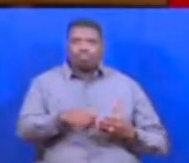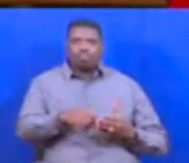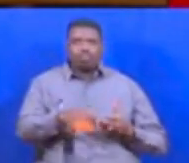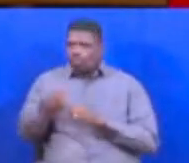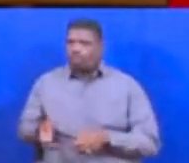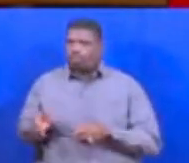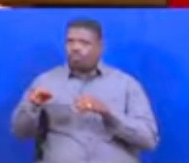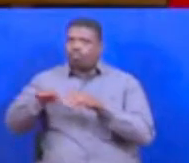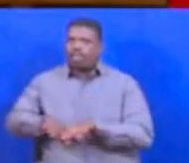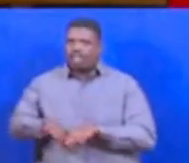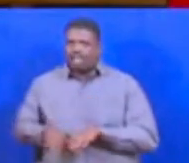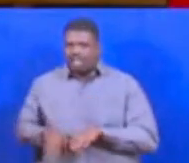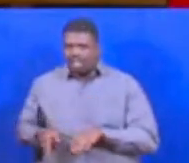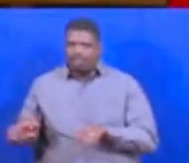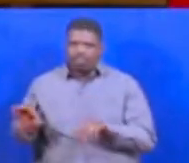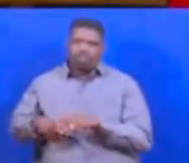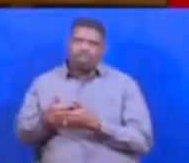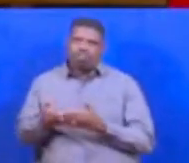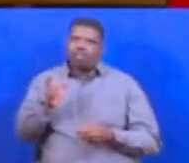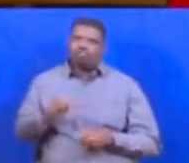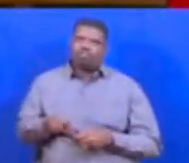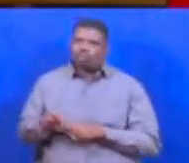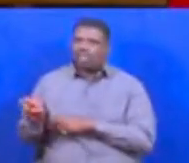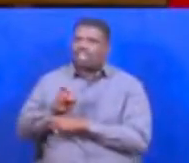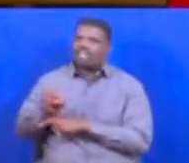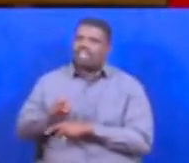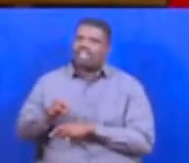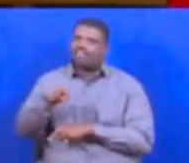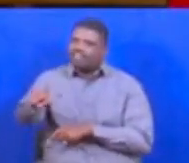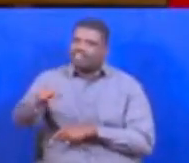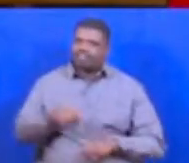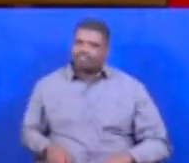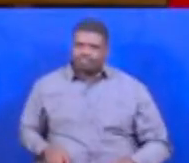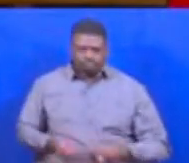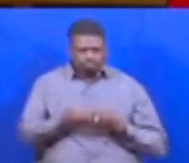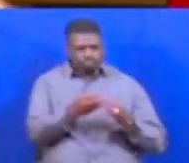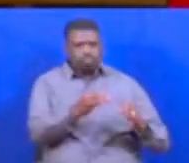Imefunikwa Kwa sababu wakuna mzalendo Ambaya na linda vile vitu Lakini